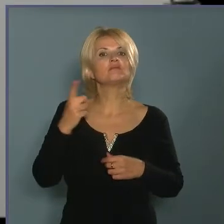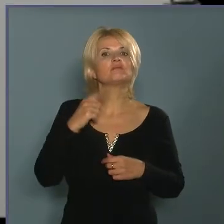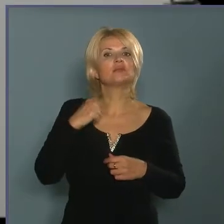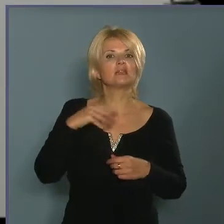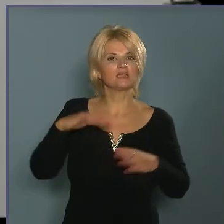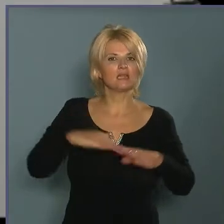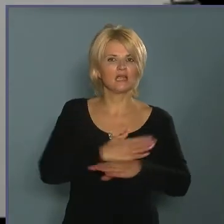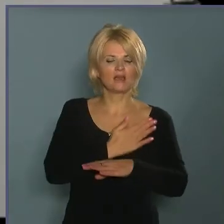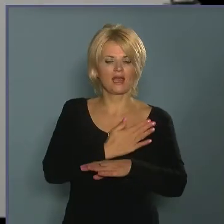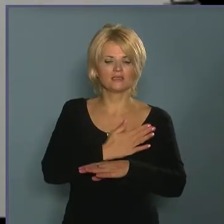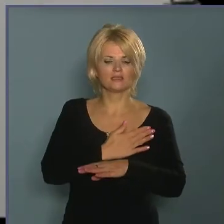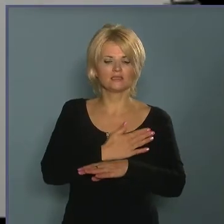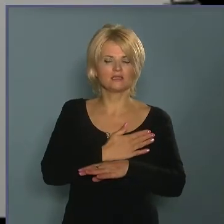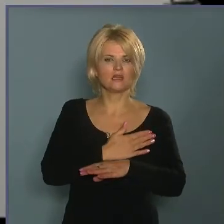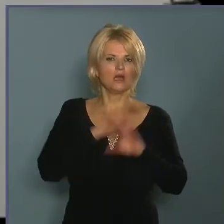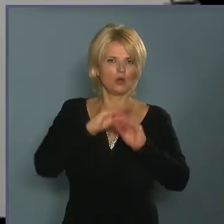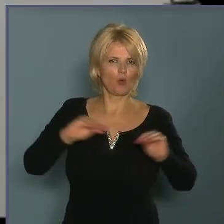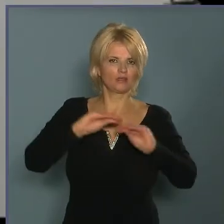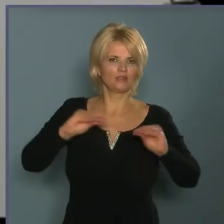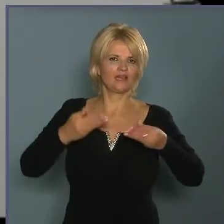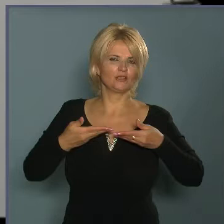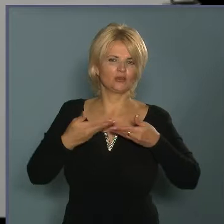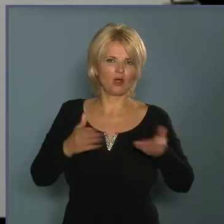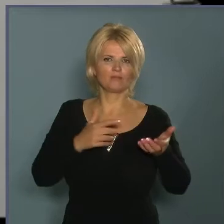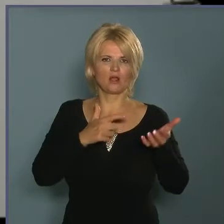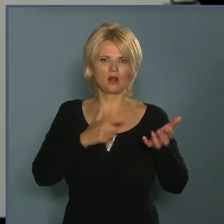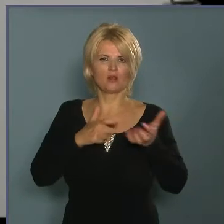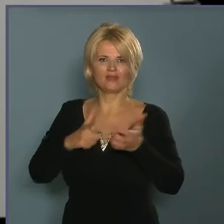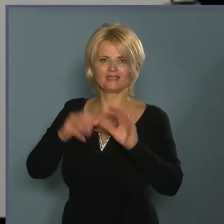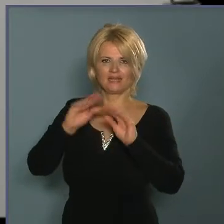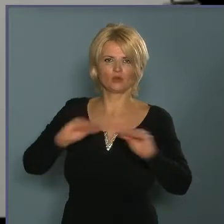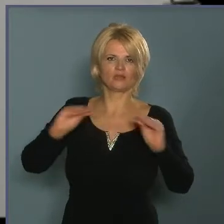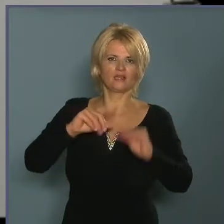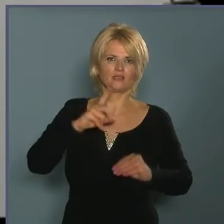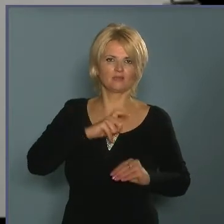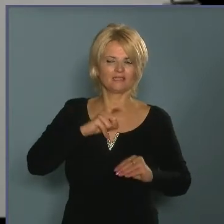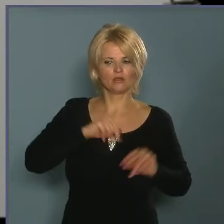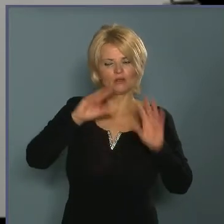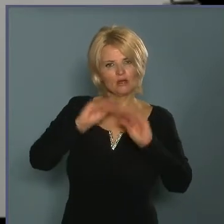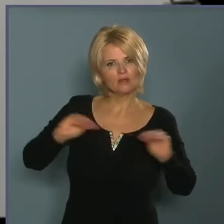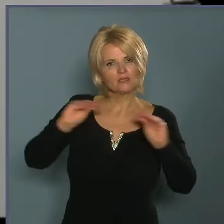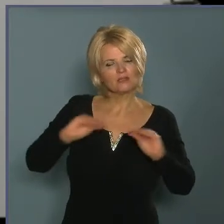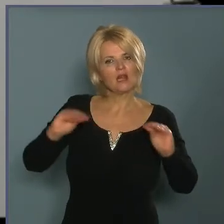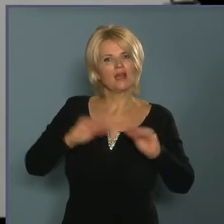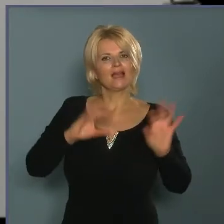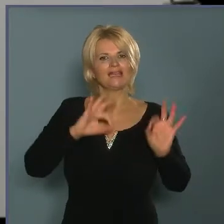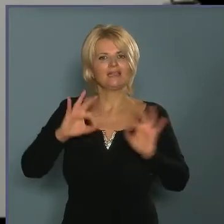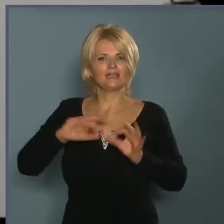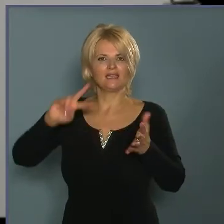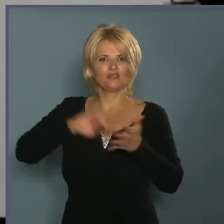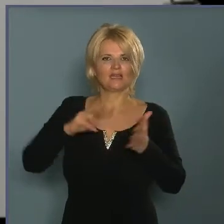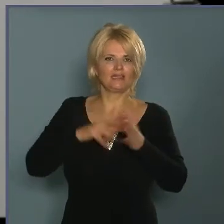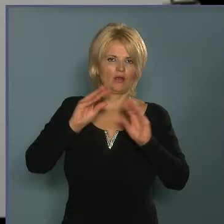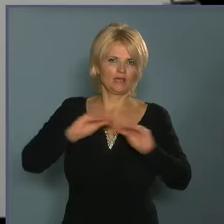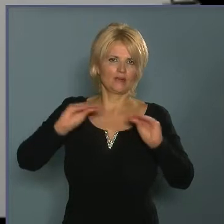kollégáim ki vannak képezte, tehát minden évben rendszeresen részt veszünk lövészeten, pszichológiai képzésen, intézkedéstektikai képzések